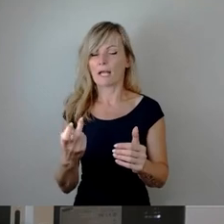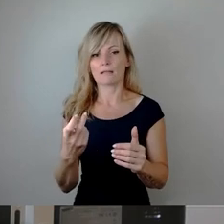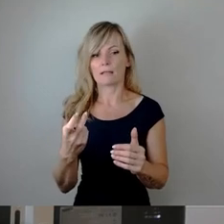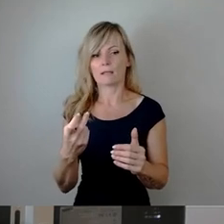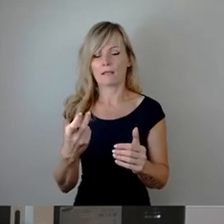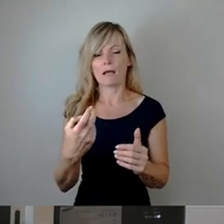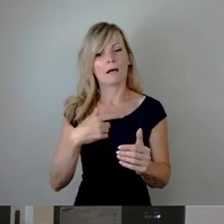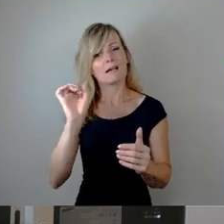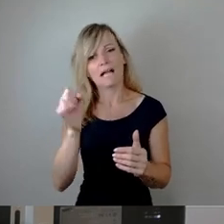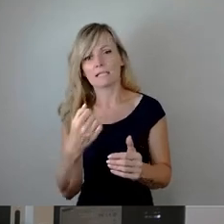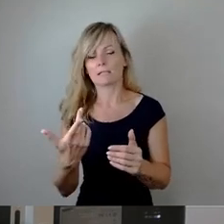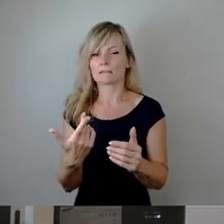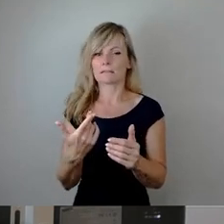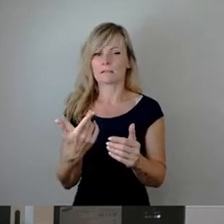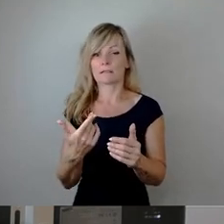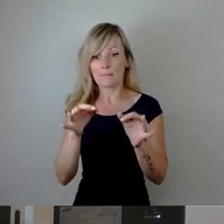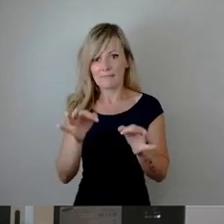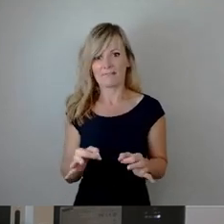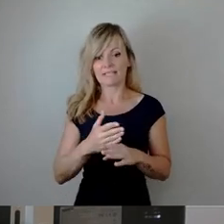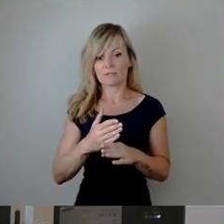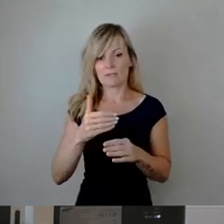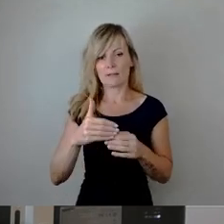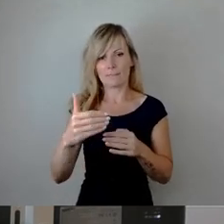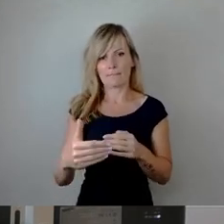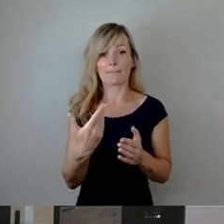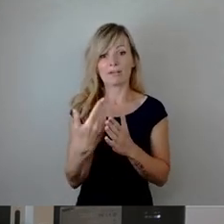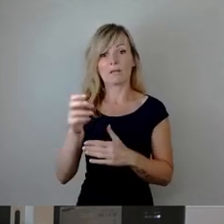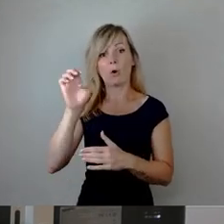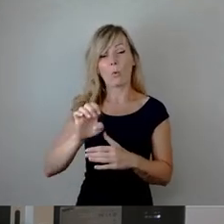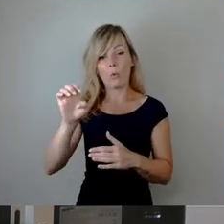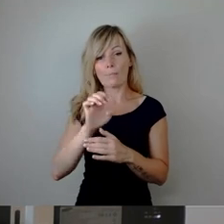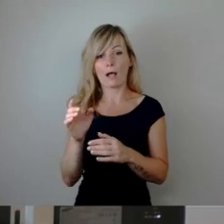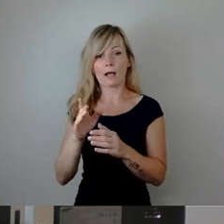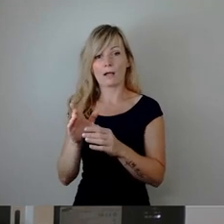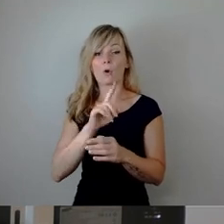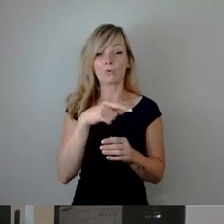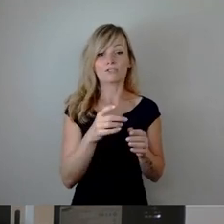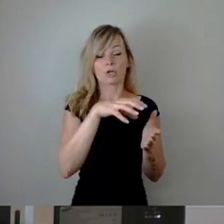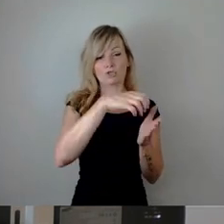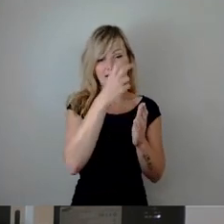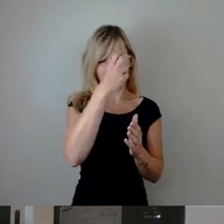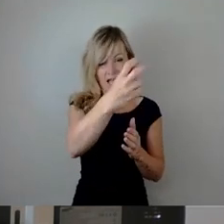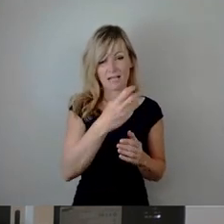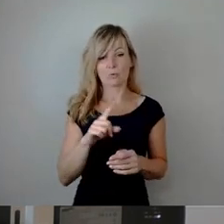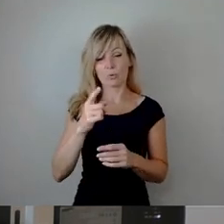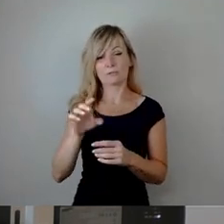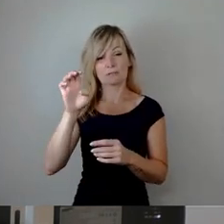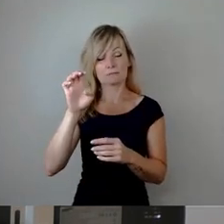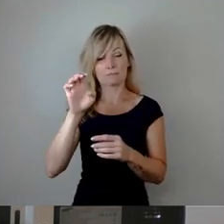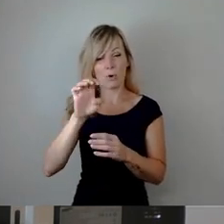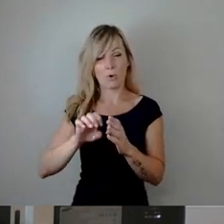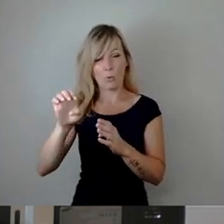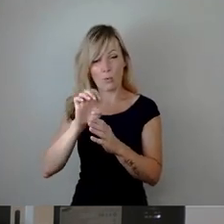für das Europaparlament kandidiert und für den Stadtrat und dann hinterher feststellt, dass er mit der Doppelbelastung nicht klarkommt, ist das sein Problem.